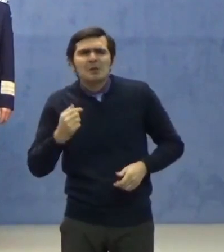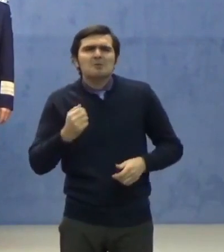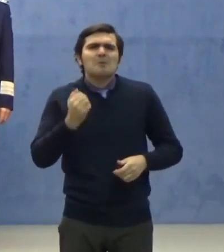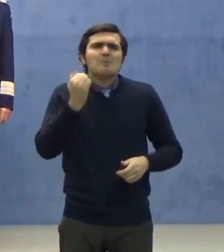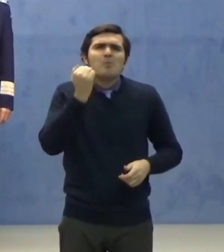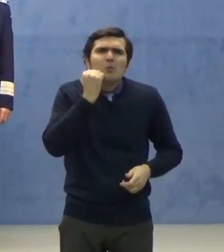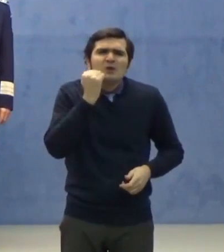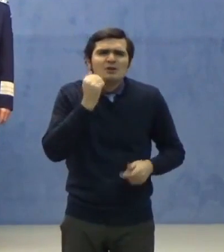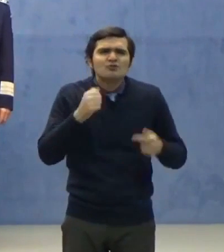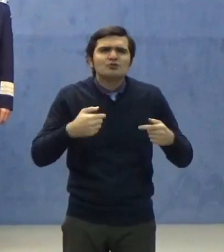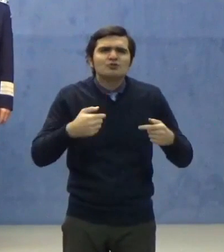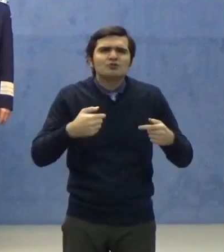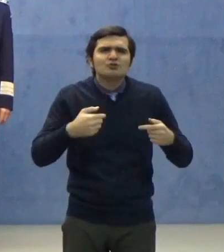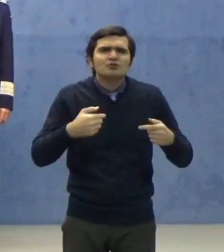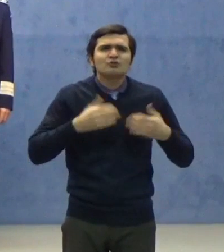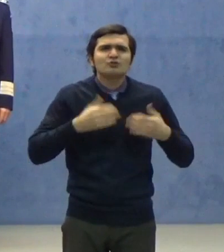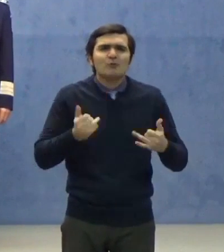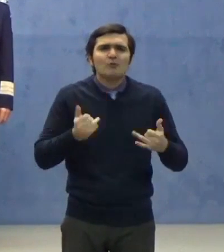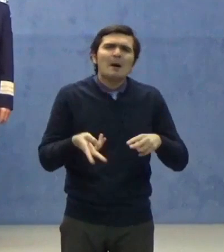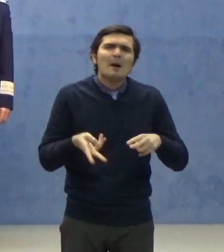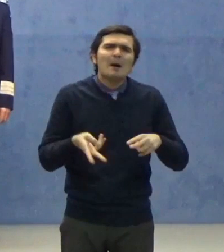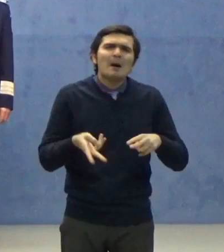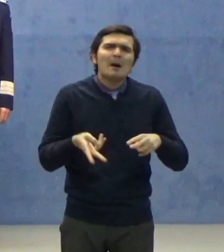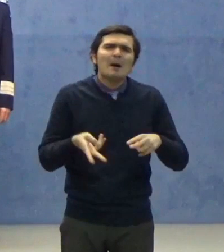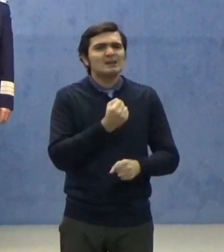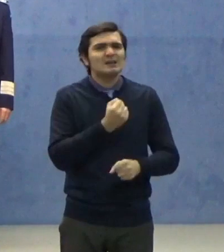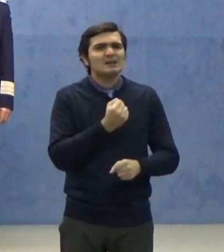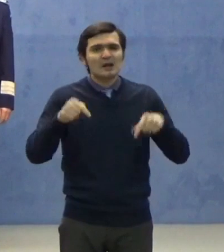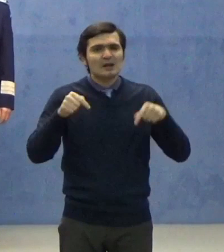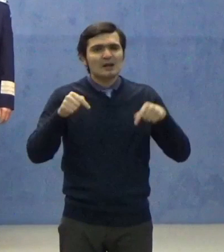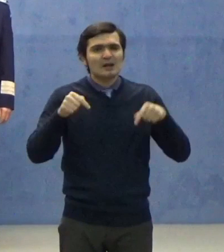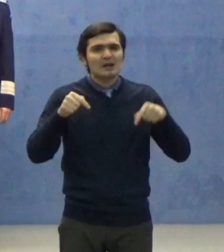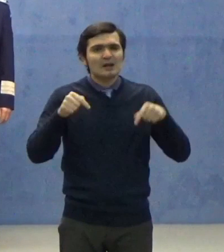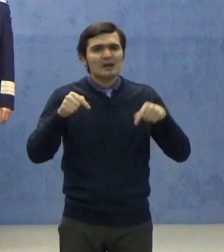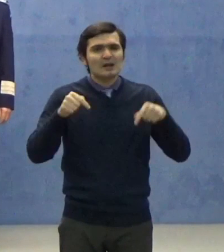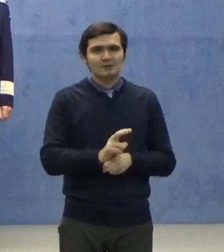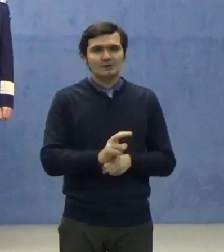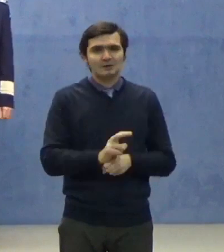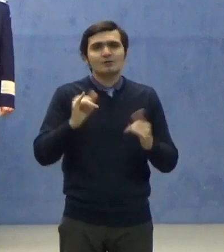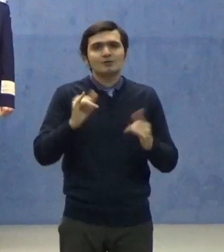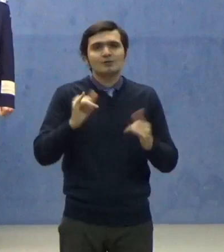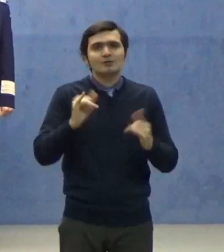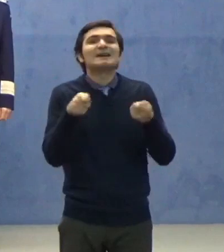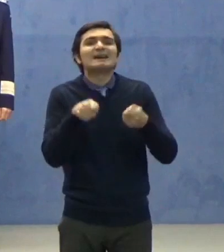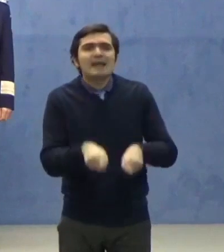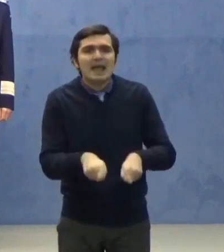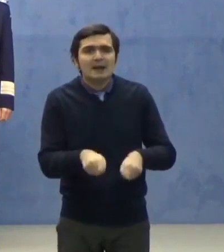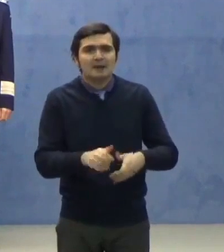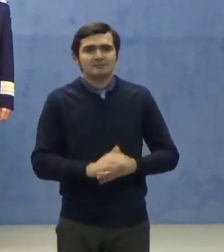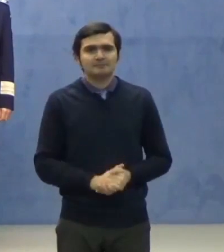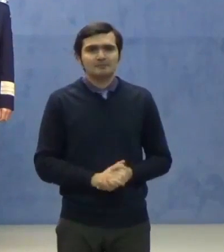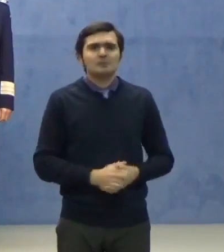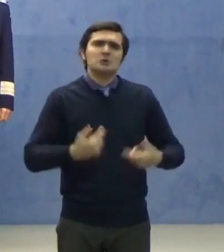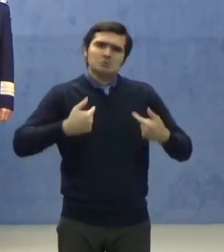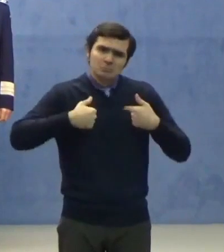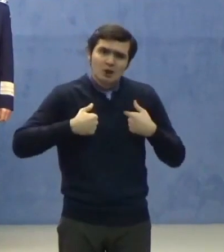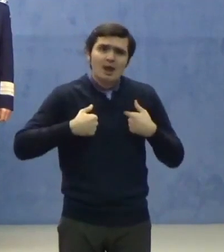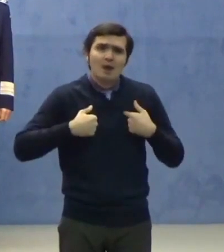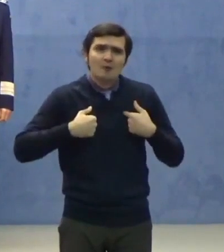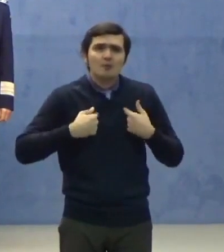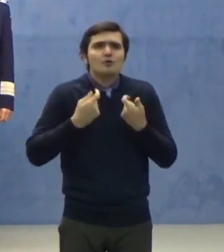noștri acum, mai mult ca niciodată. În încheiere, și eu,